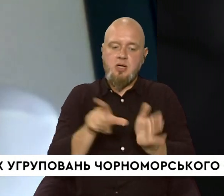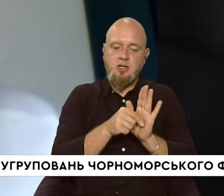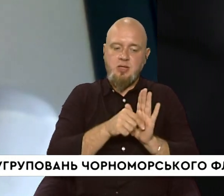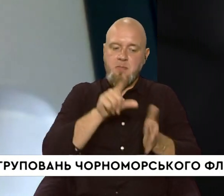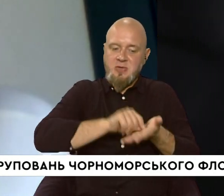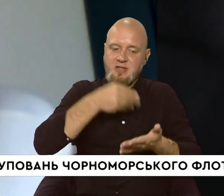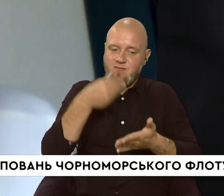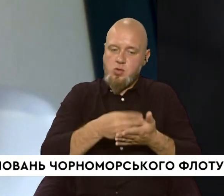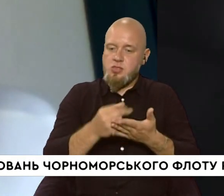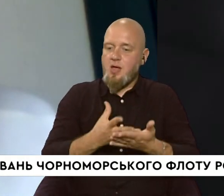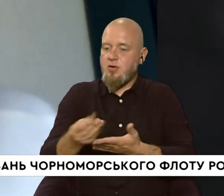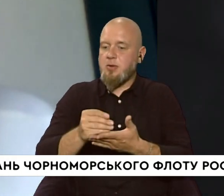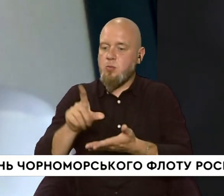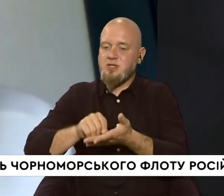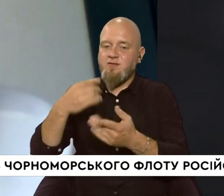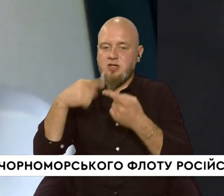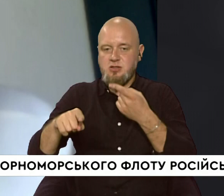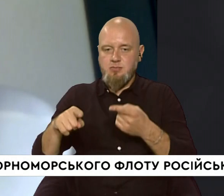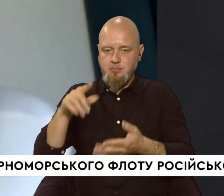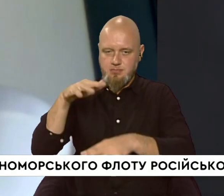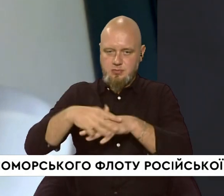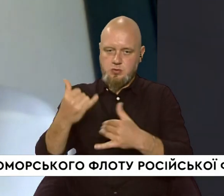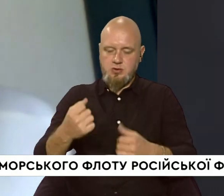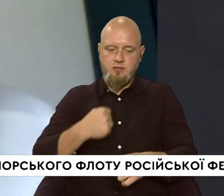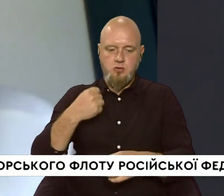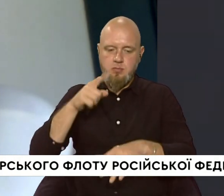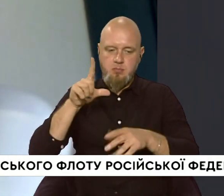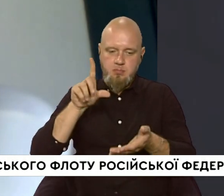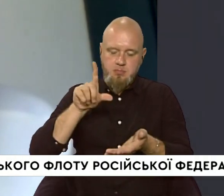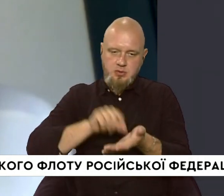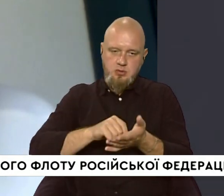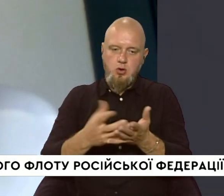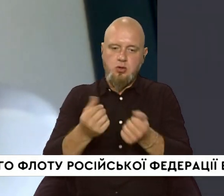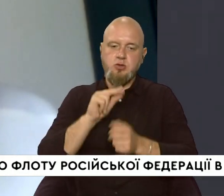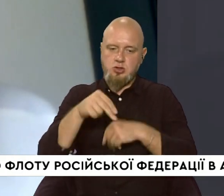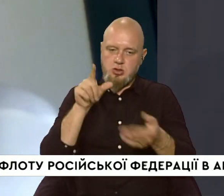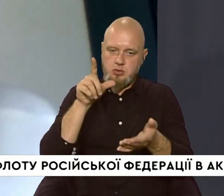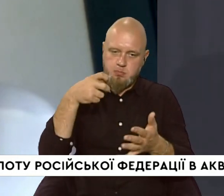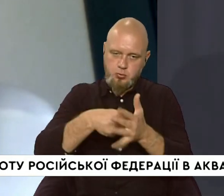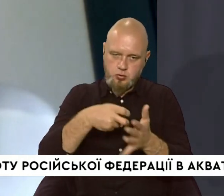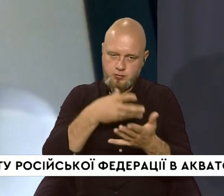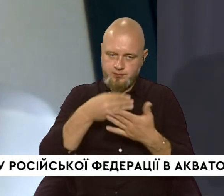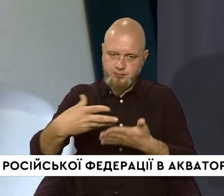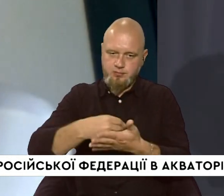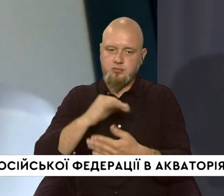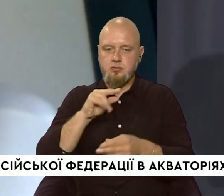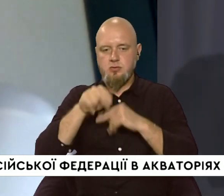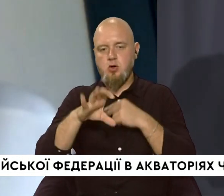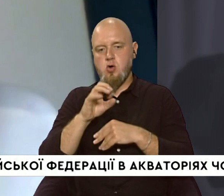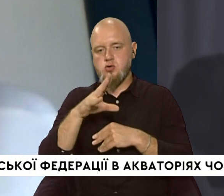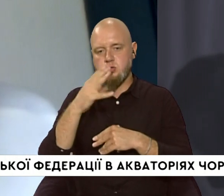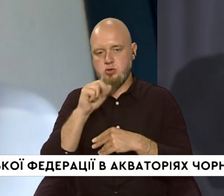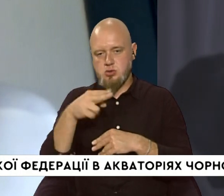в інших банках. Сьогодні військові пенсіонери отримують і почту через почту в свою випадку, і через Ощадбанк.